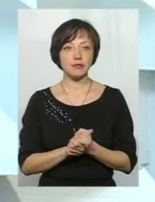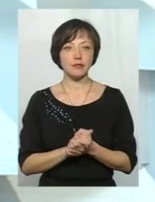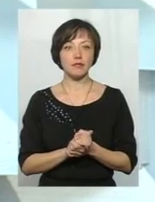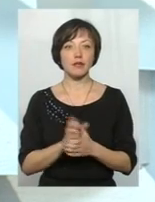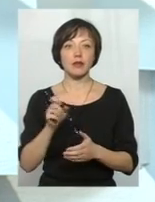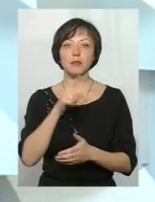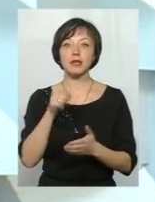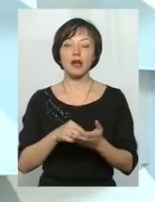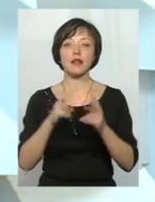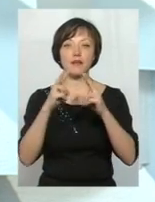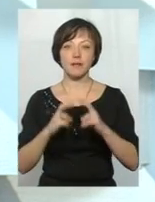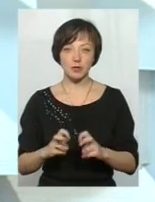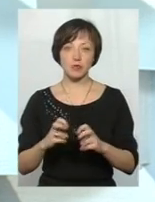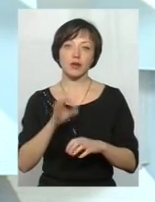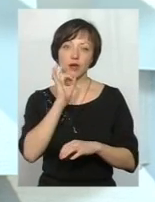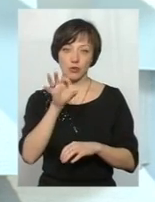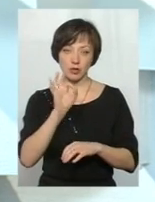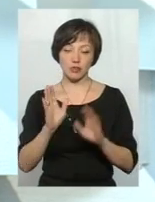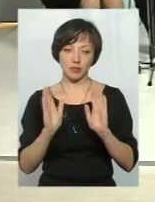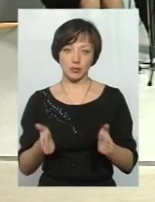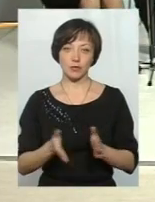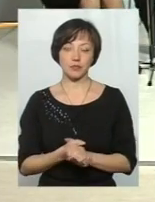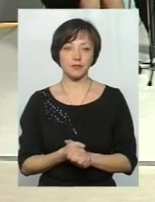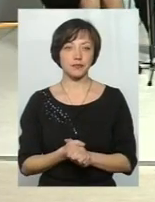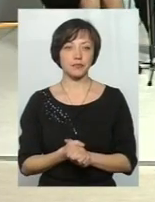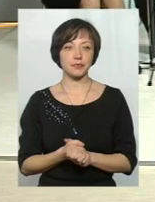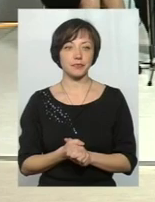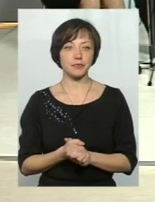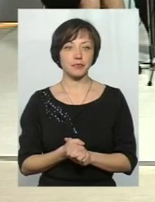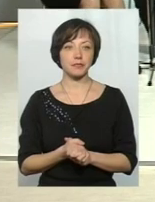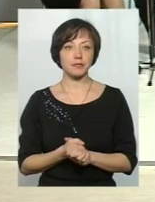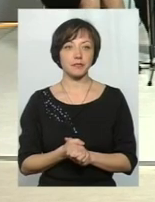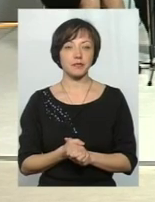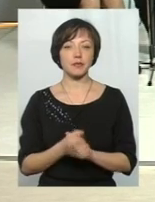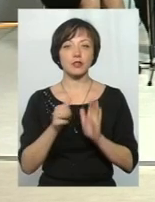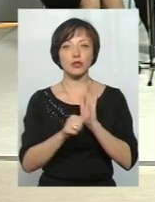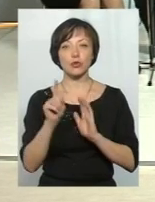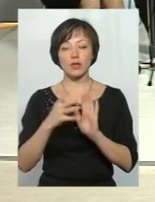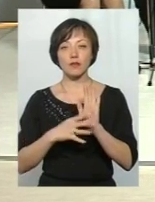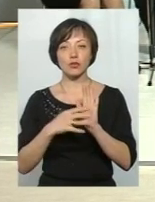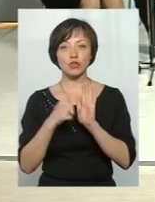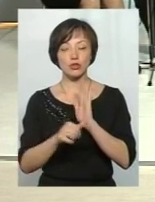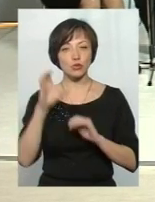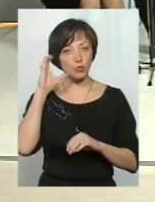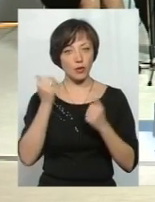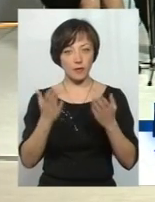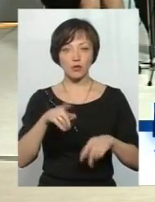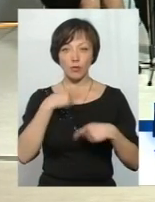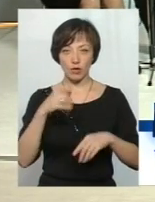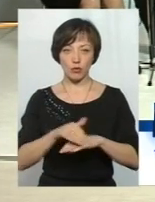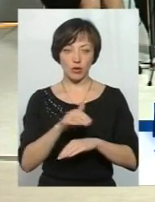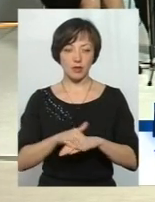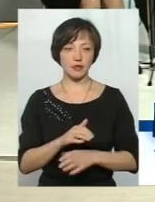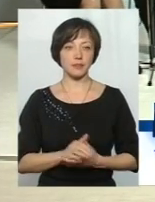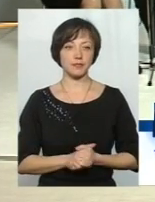питання вивчиться і ми вам доповімо про це. Дякую за коментар. 61-90-60. Слухаємо вас. Говоріть, будь ласка.